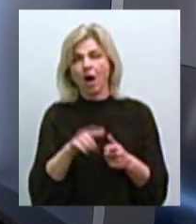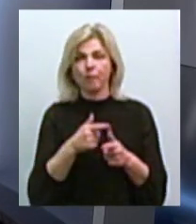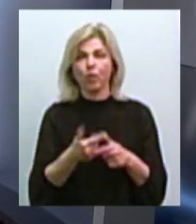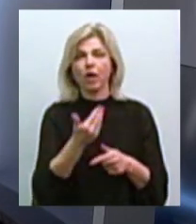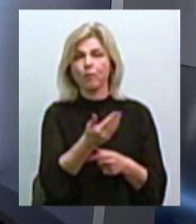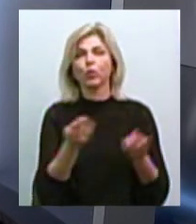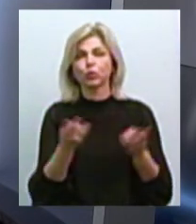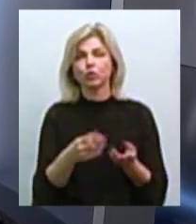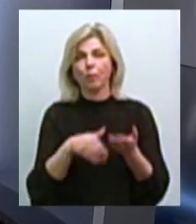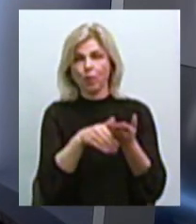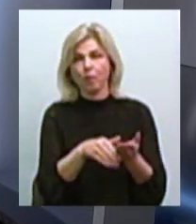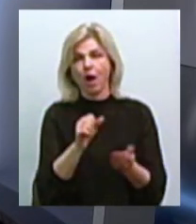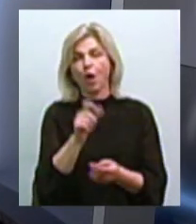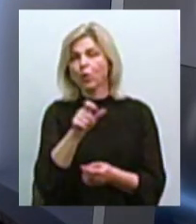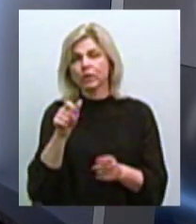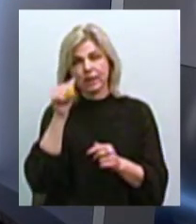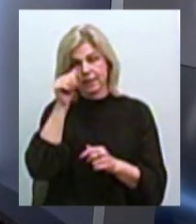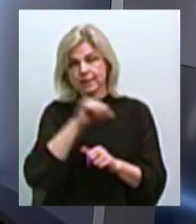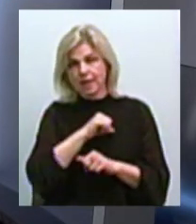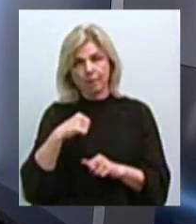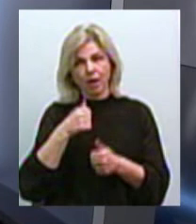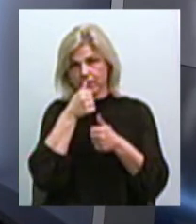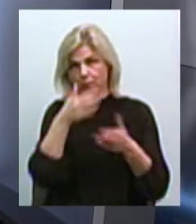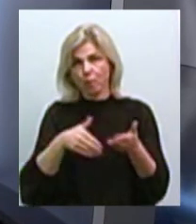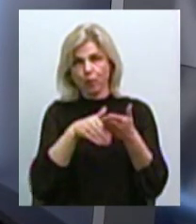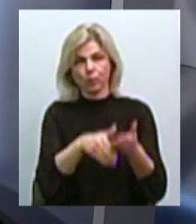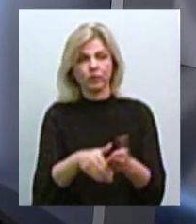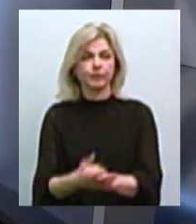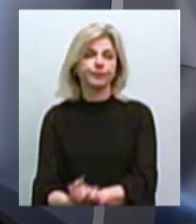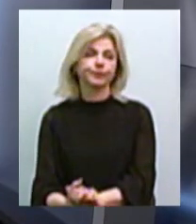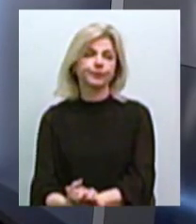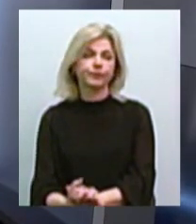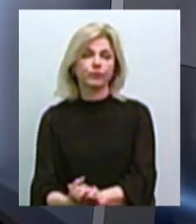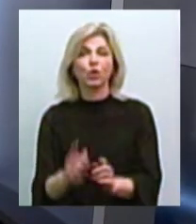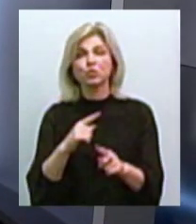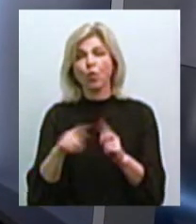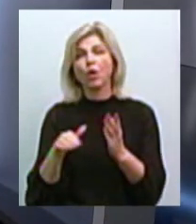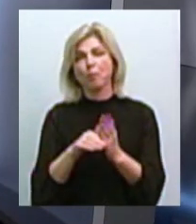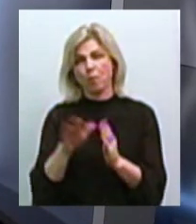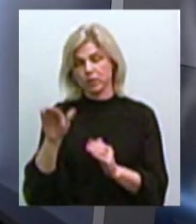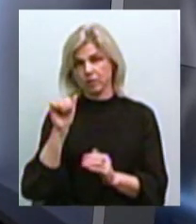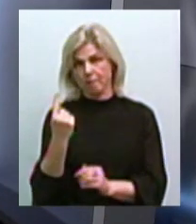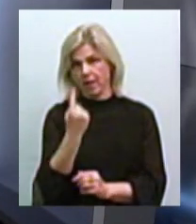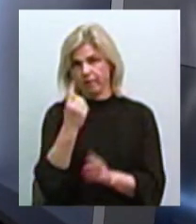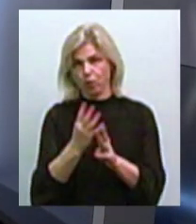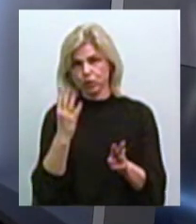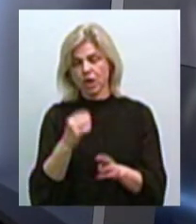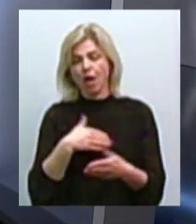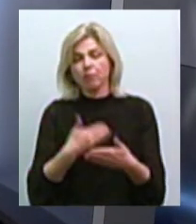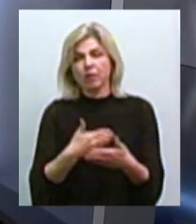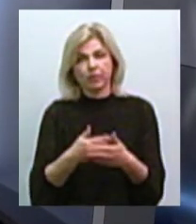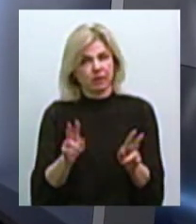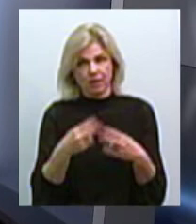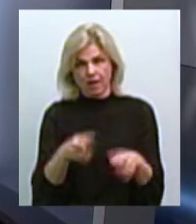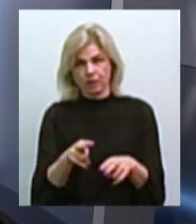допомога, а людина сама не може йому допомогти? Прежде всього це скорова допомога. Не треба проявляти ініціативу. Якщо ви